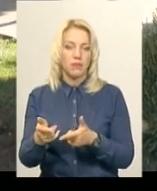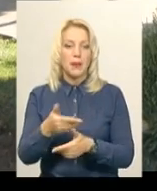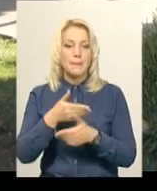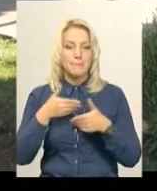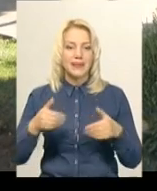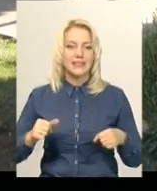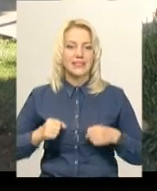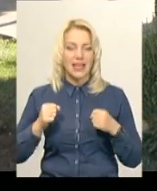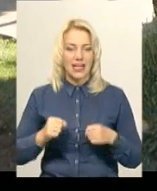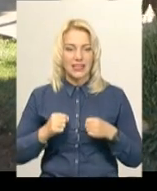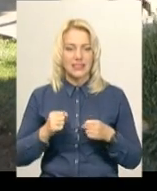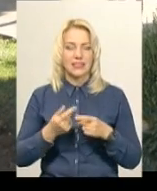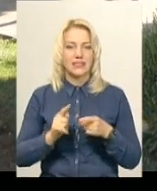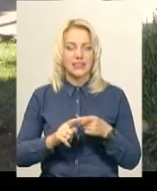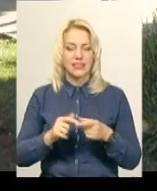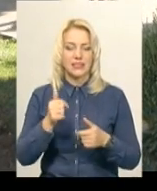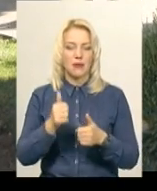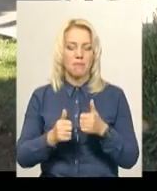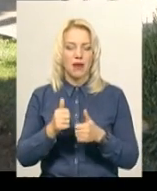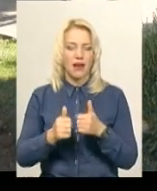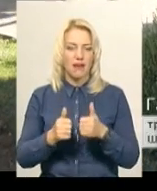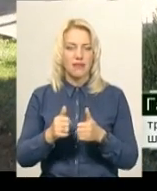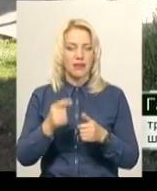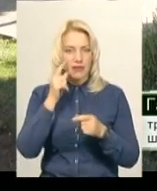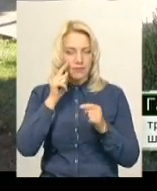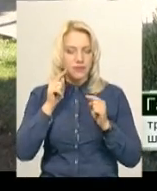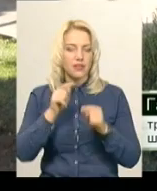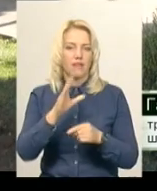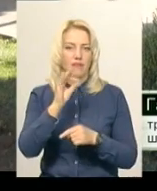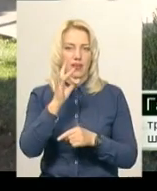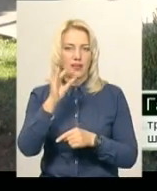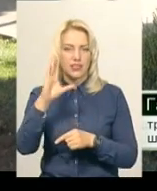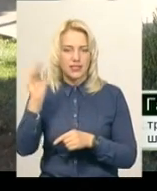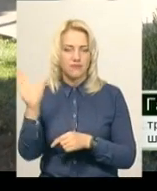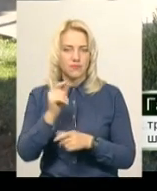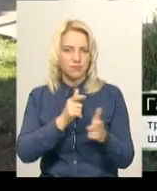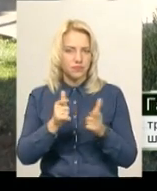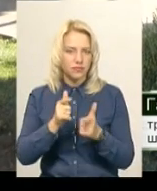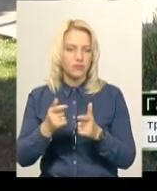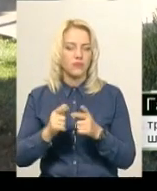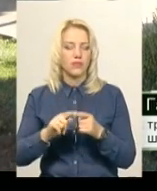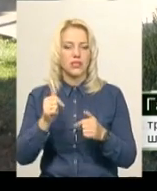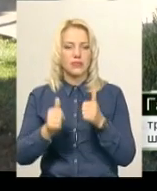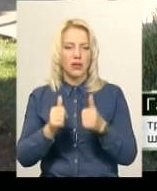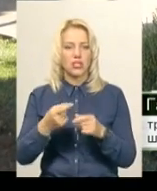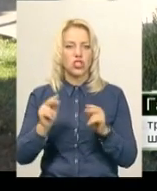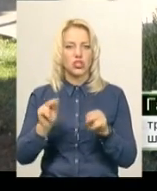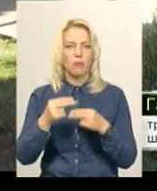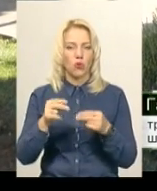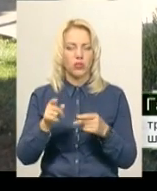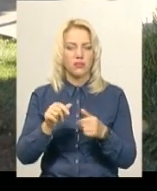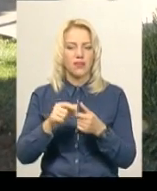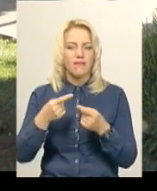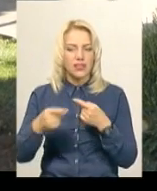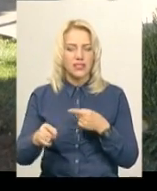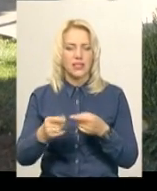Ми до цих змагань готувалися дуже ртельно. З вересня вся увага приділялася підготовці до цих змагань. Так як чемпіонат з козацького двобою відрізняється великою